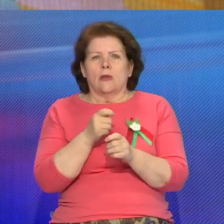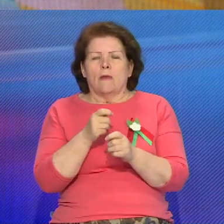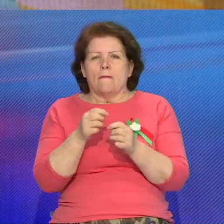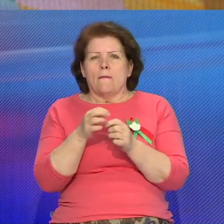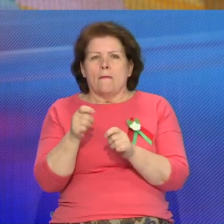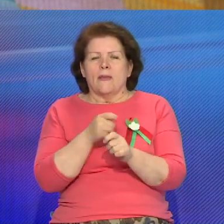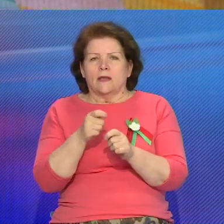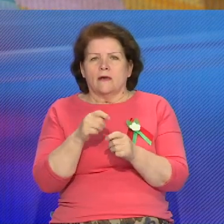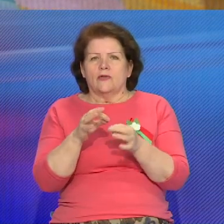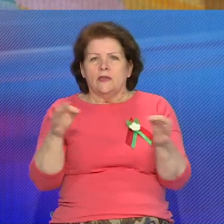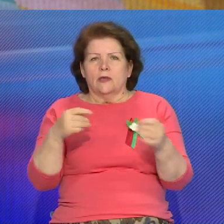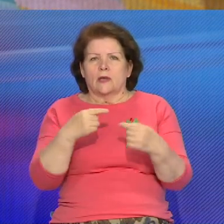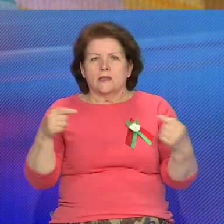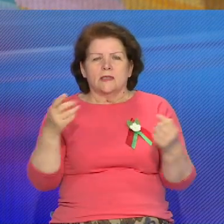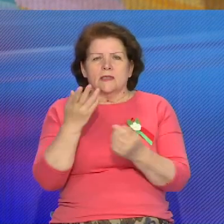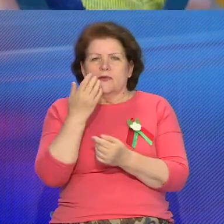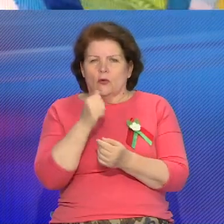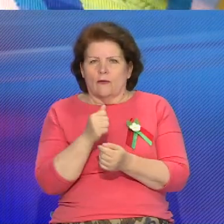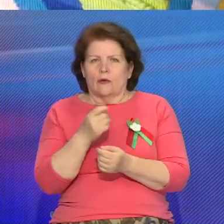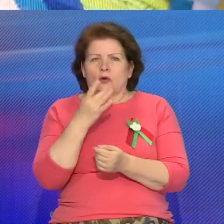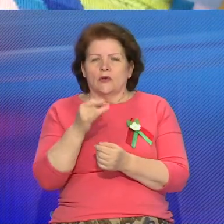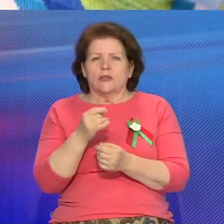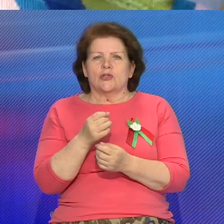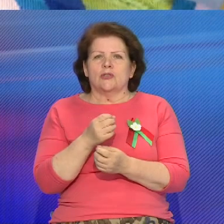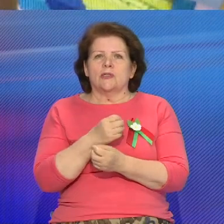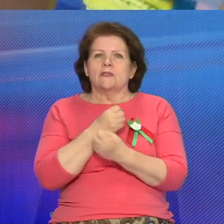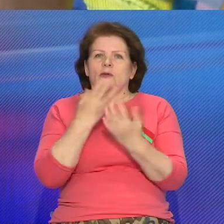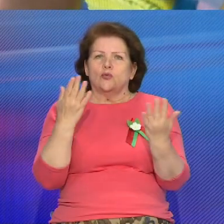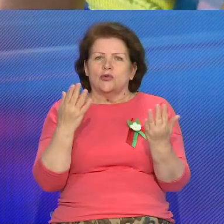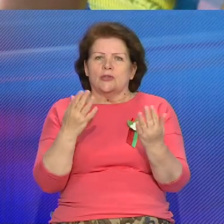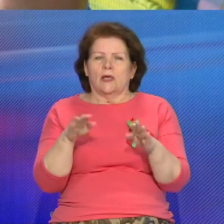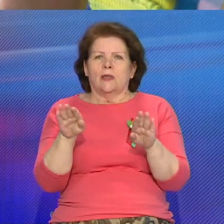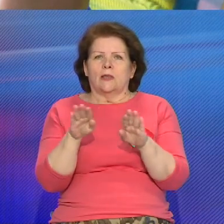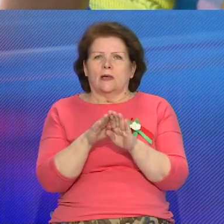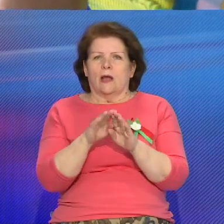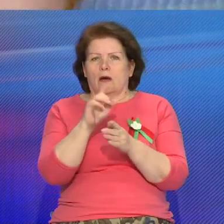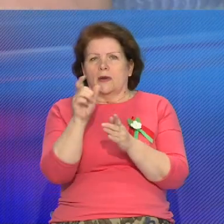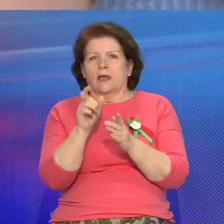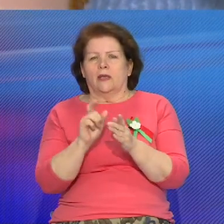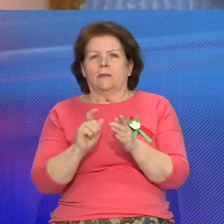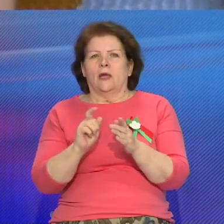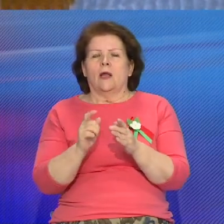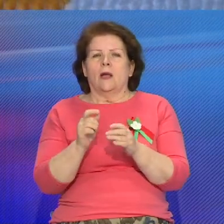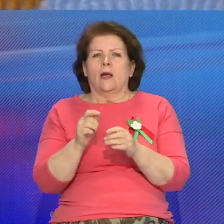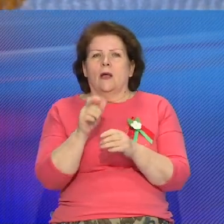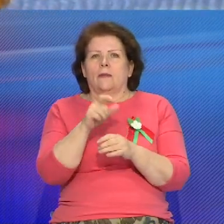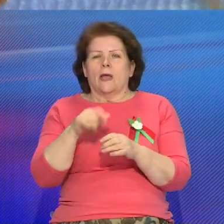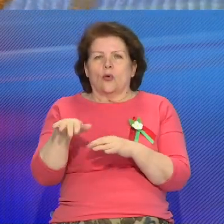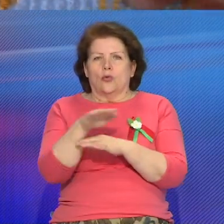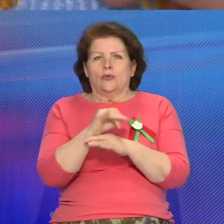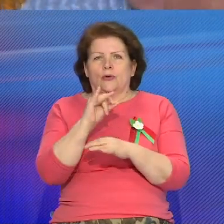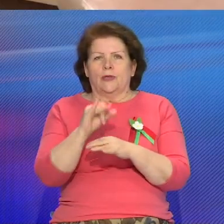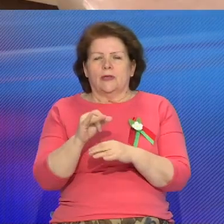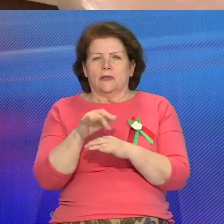коляроў і адсэнняў. Вродзен шына квітнеўча, хэта свой особливый гімн народу перамошцу і мирной краине Беларусі.